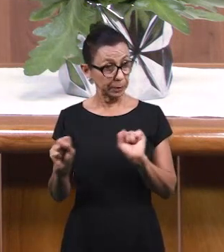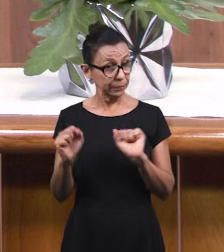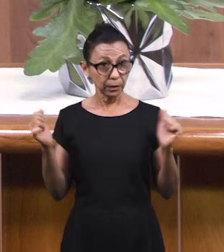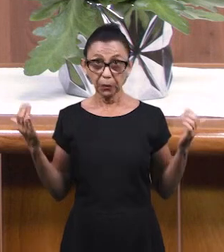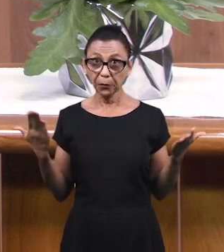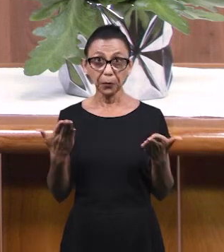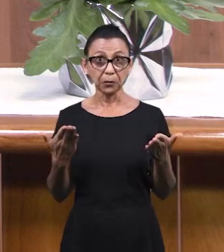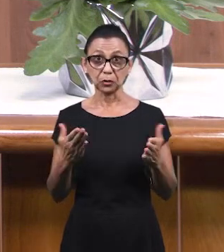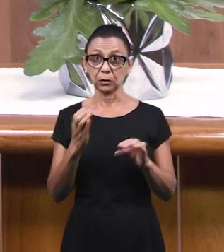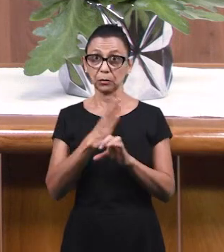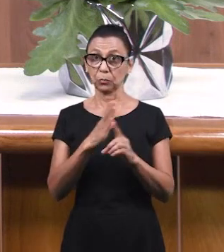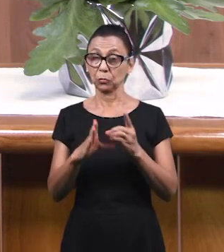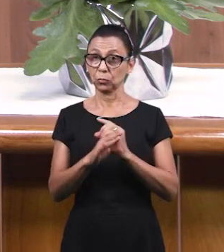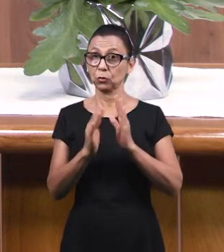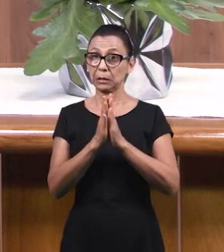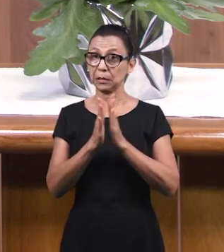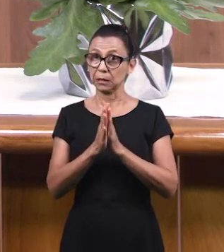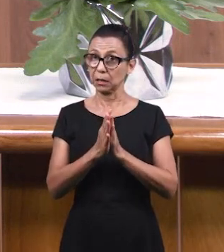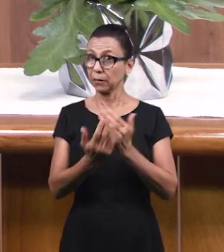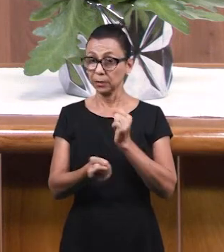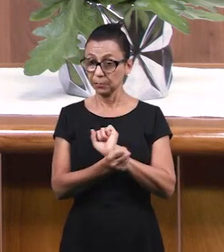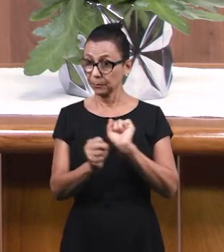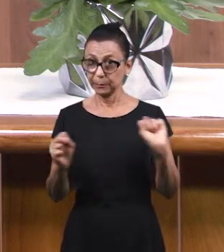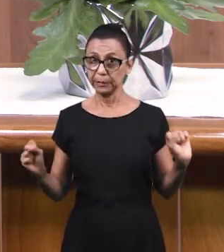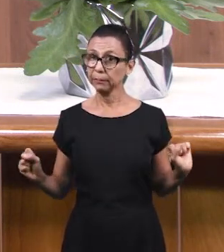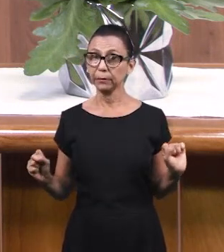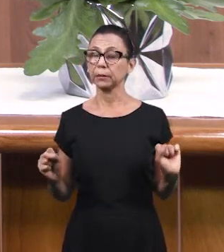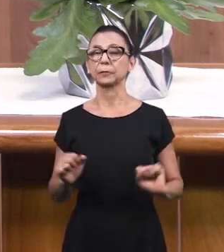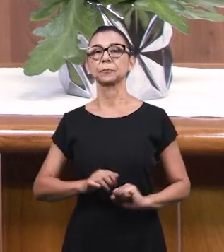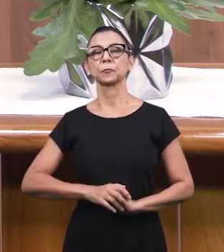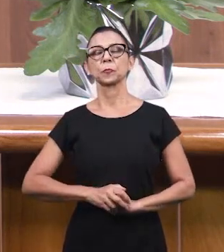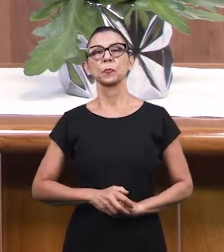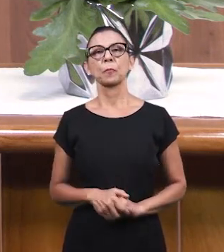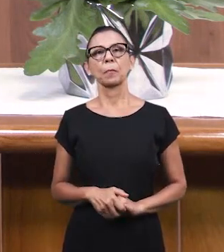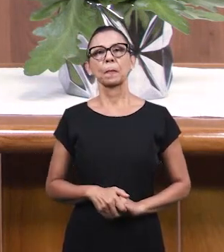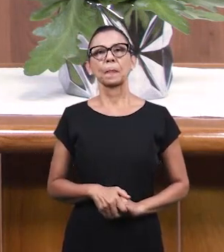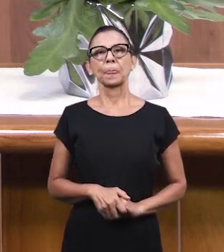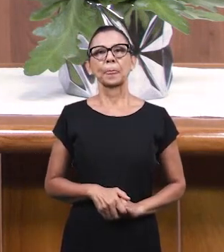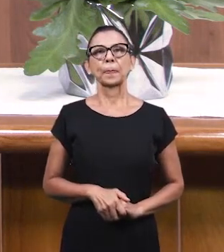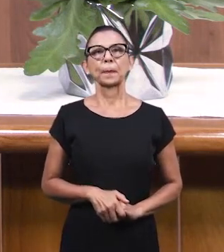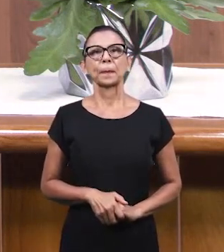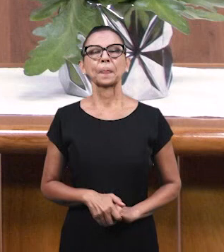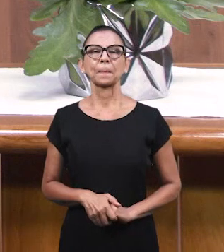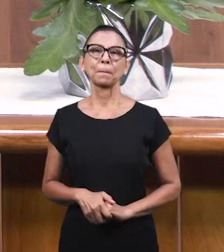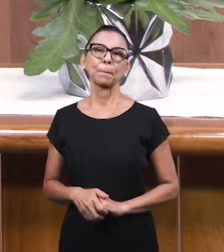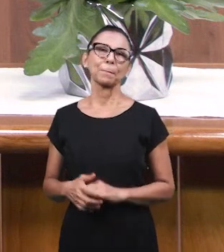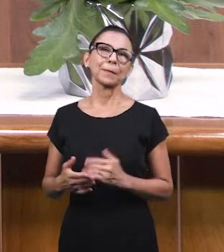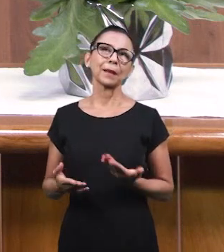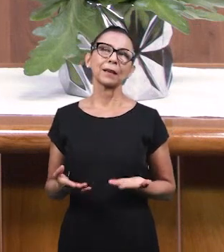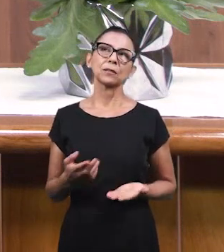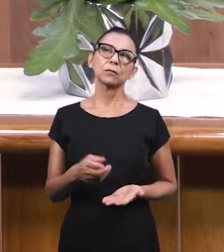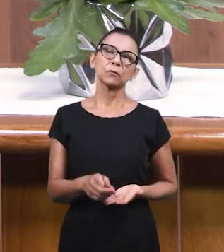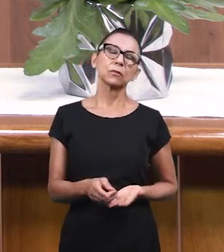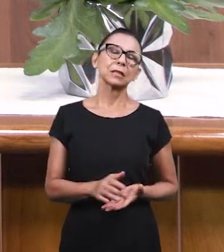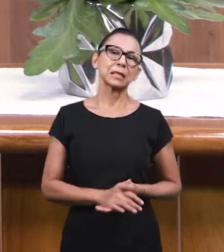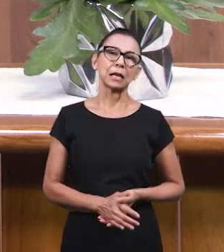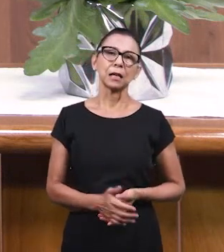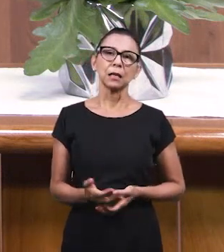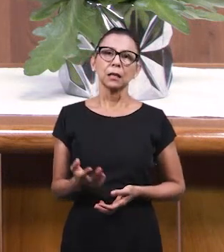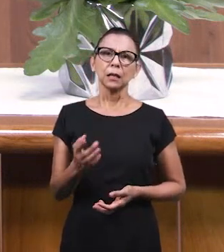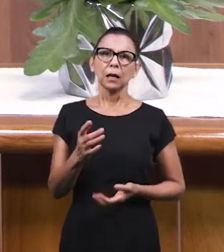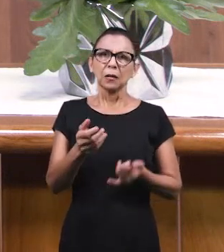богослужении молитвенном. Давайте превозможим. Непрощение – это действие